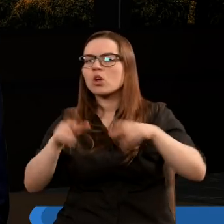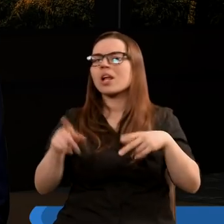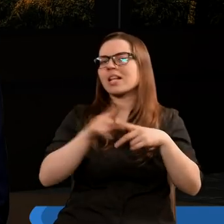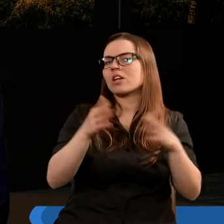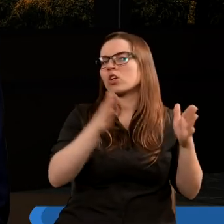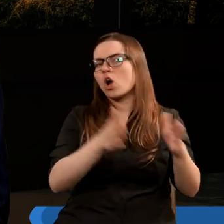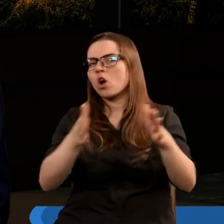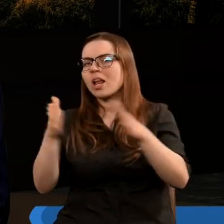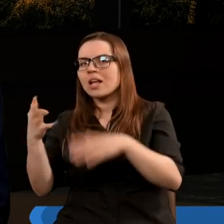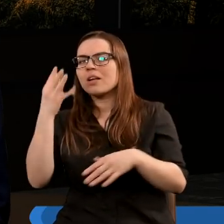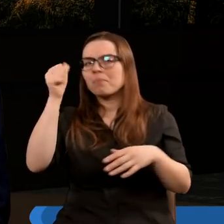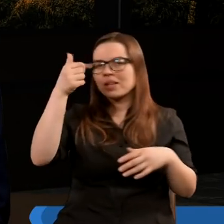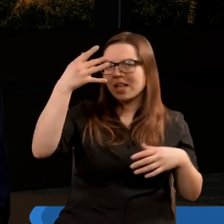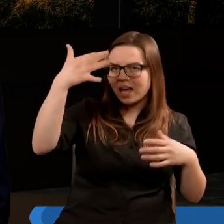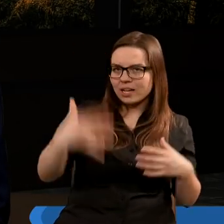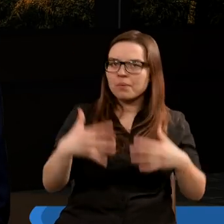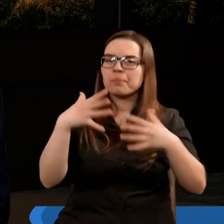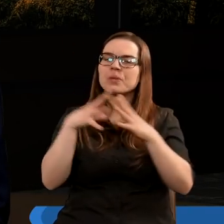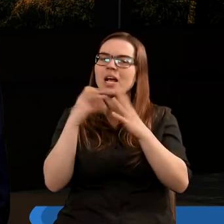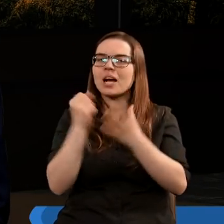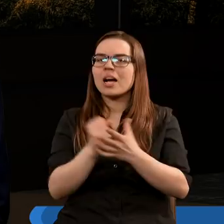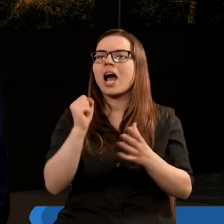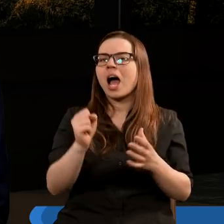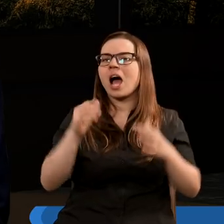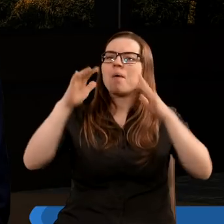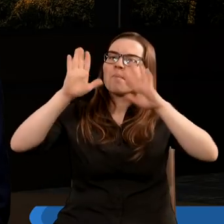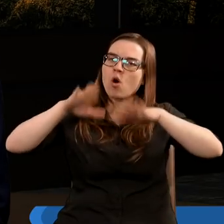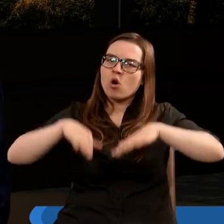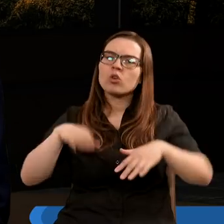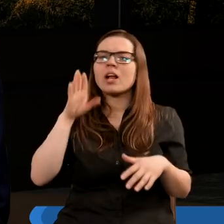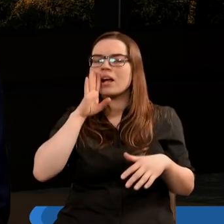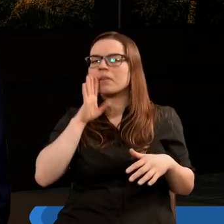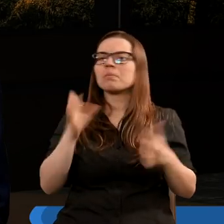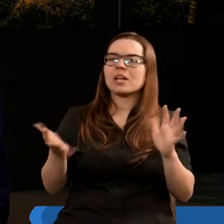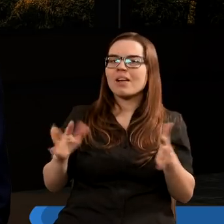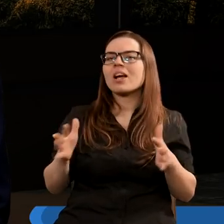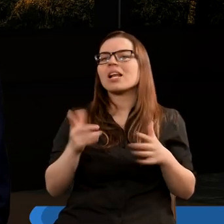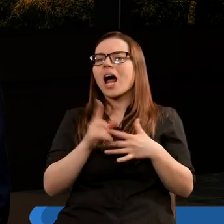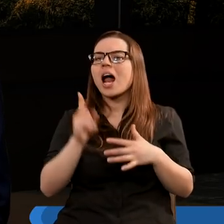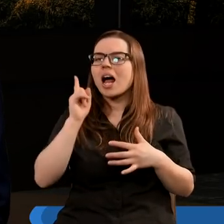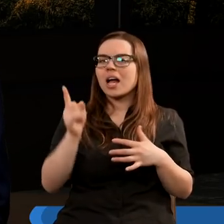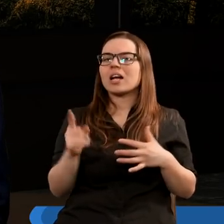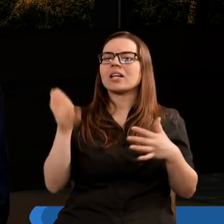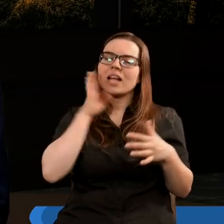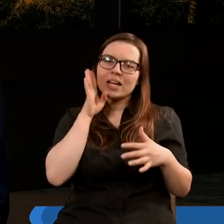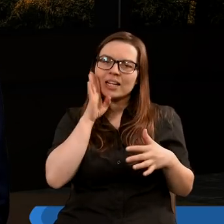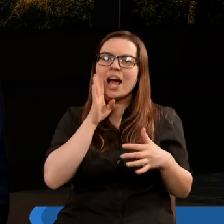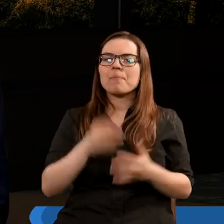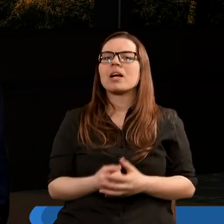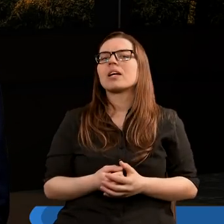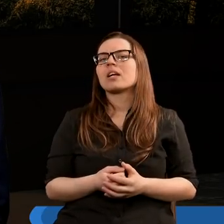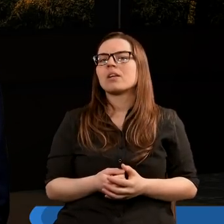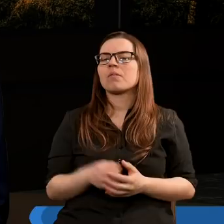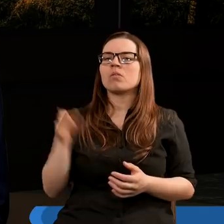kolejno pierwsze cztery przykazania, a pozostałe jeszcze pozostały mniej więcej, ale tak samo.